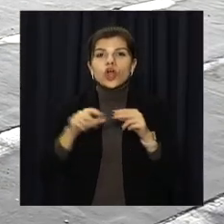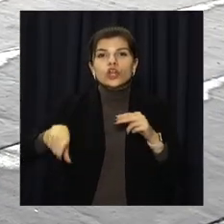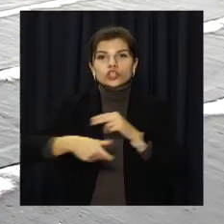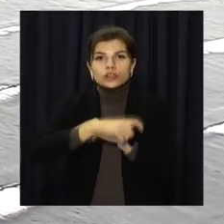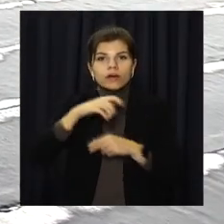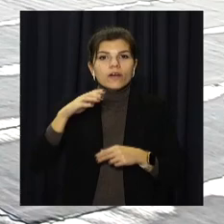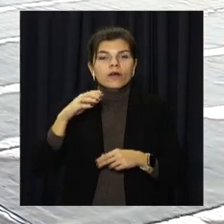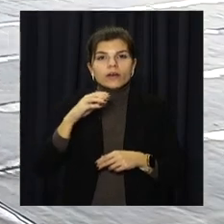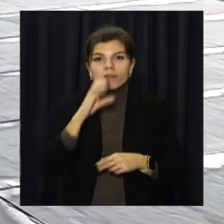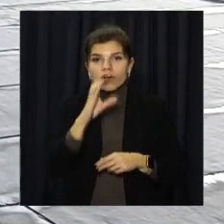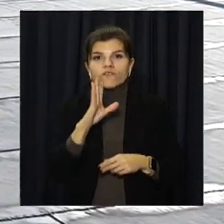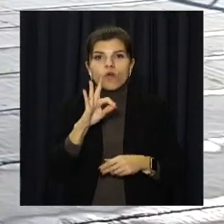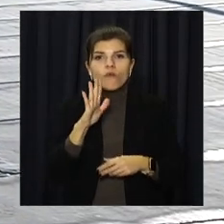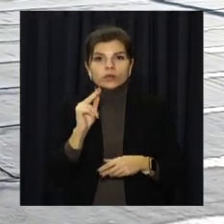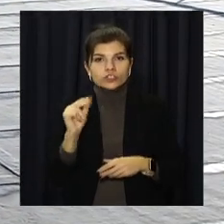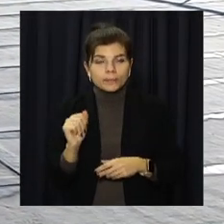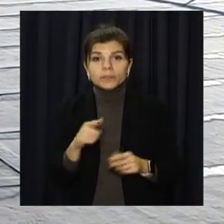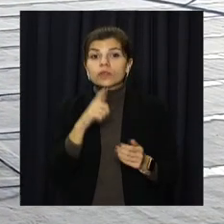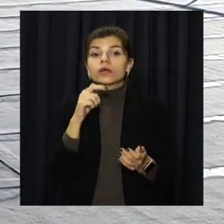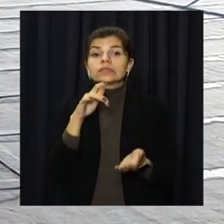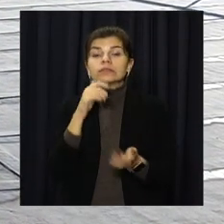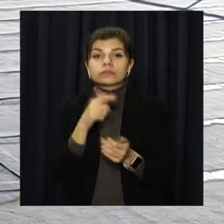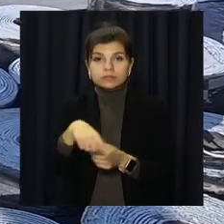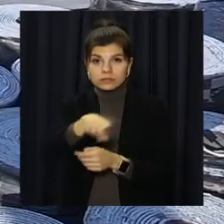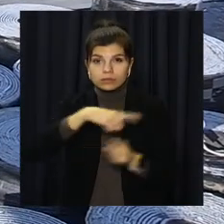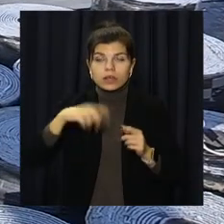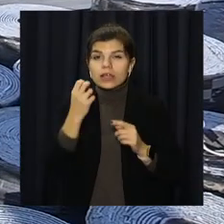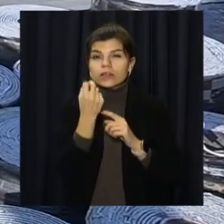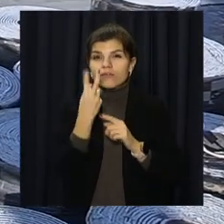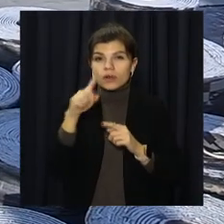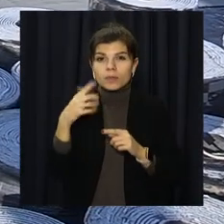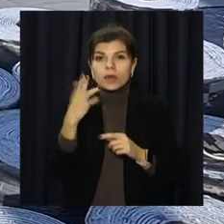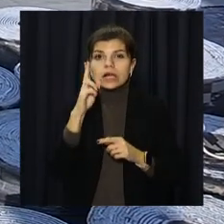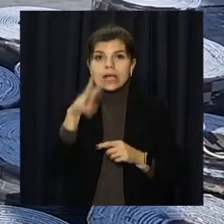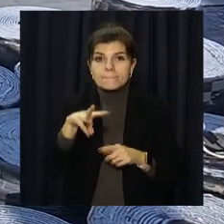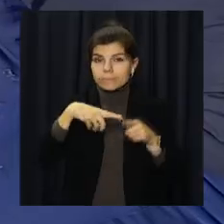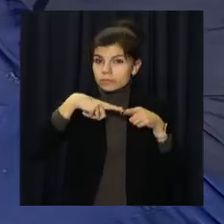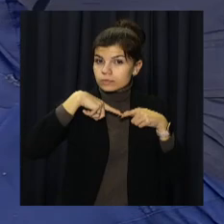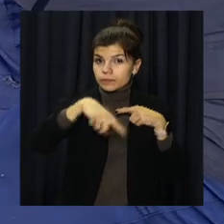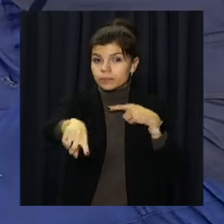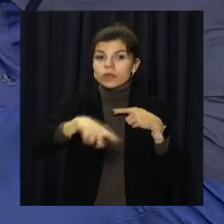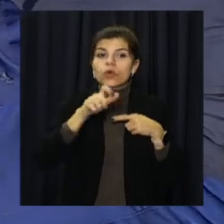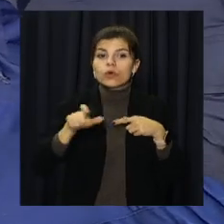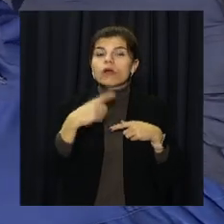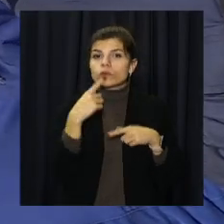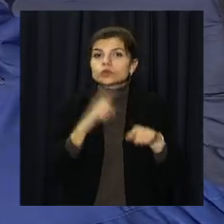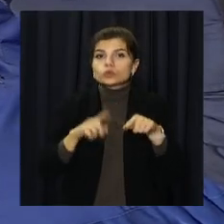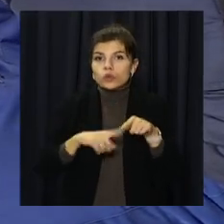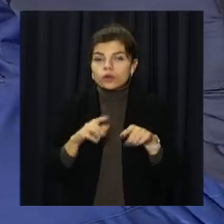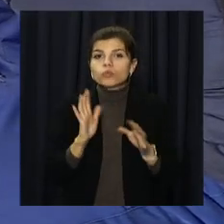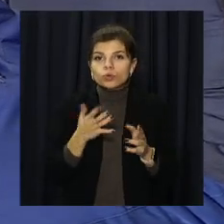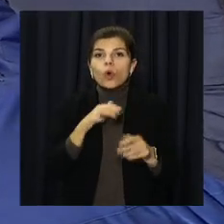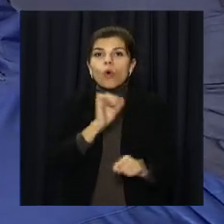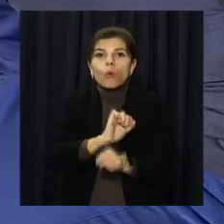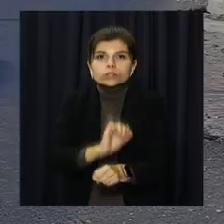гідроізоляцію. Довжина центральної вулиці – 12,5 кілометрів. Підрядники кажуть, згодом осучасніть зупинки